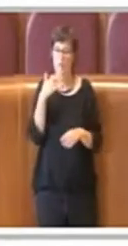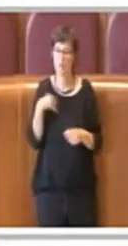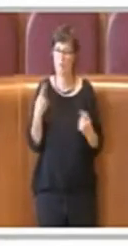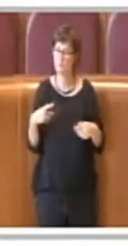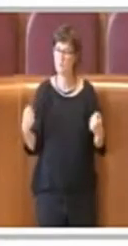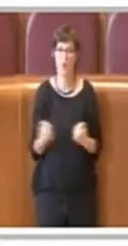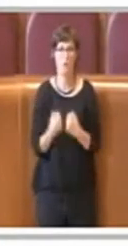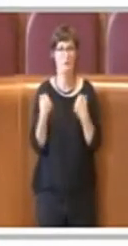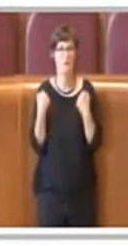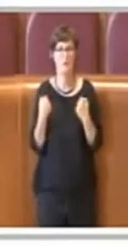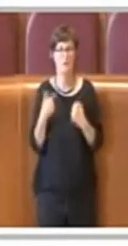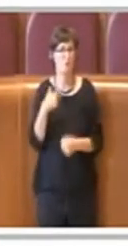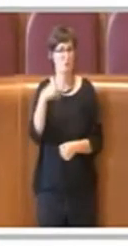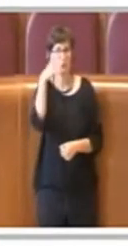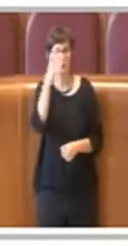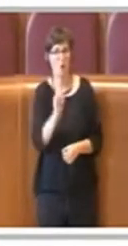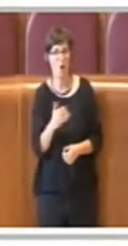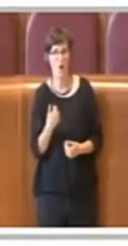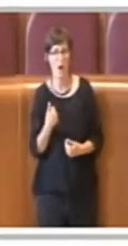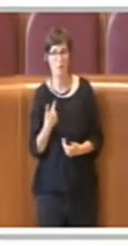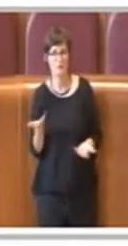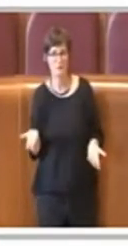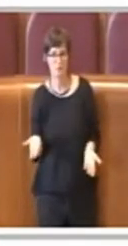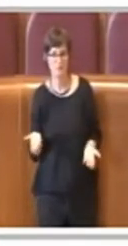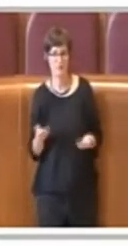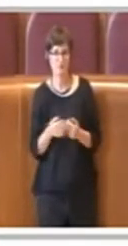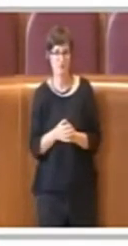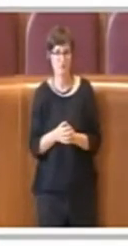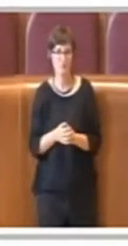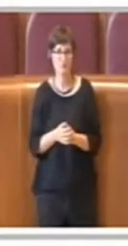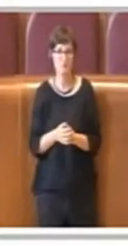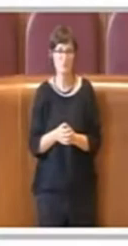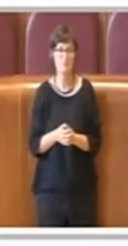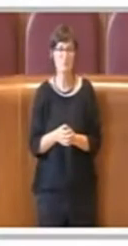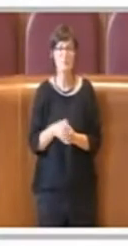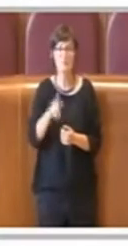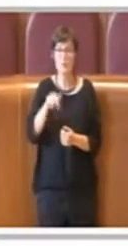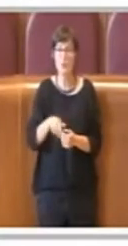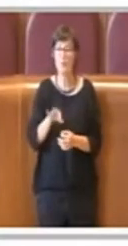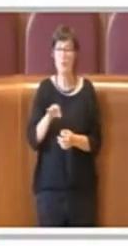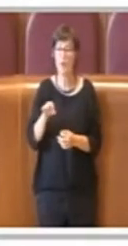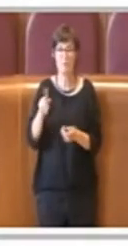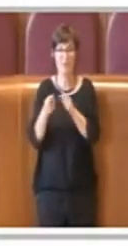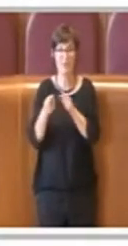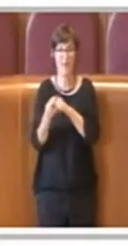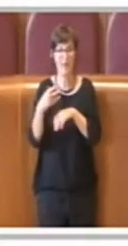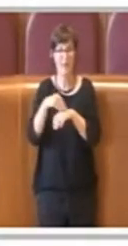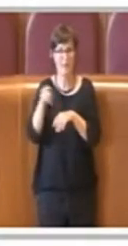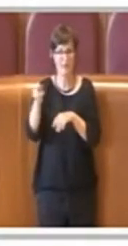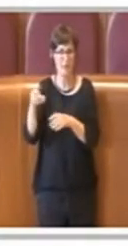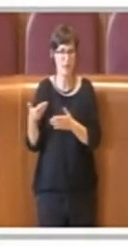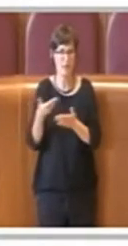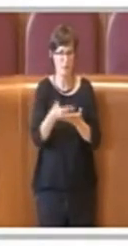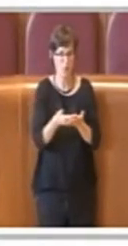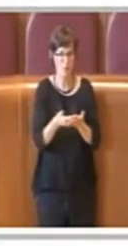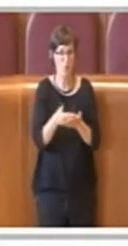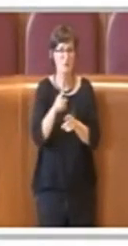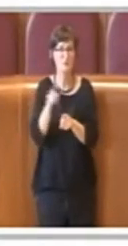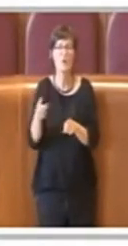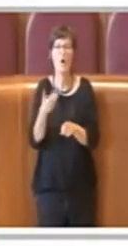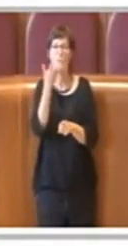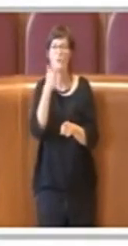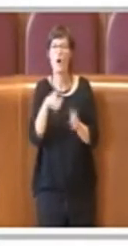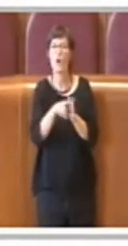non lo comprendo, non l'ho compreso assolutamente rispetto anche agli amendamenti da loro proposti, parlano di delibera di giunta quando i